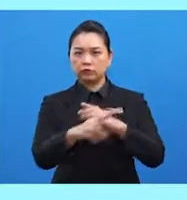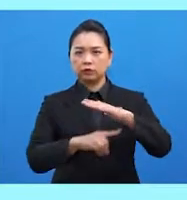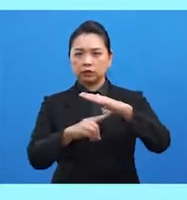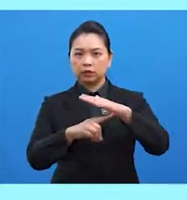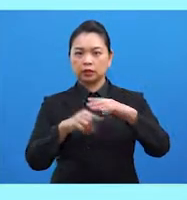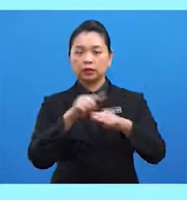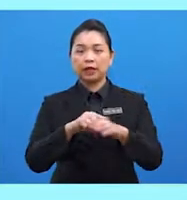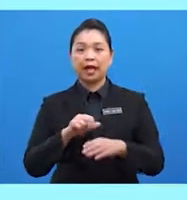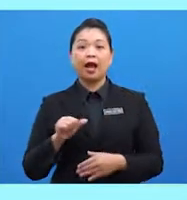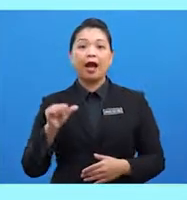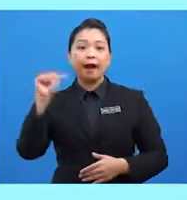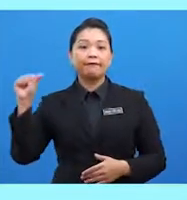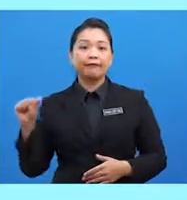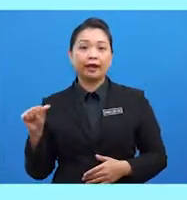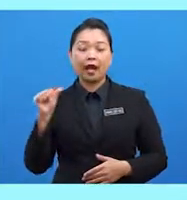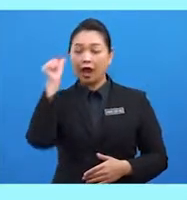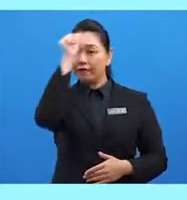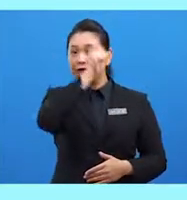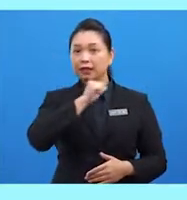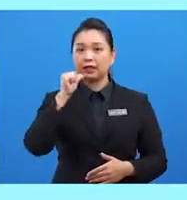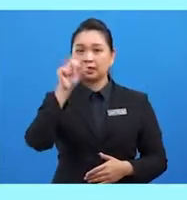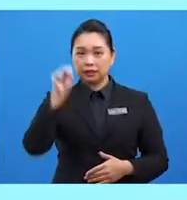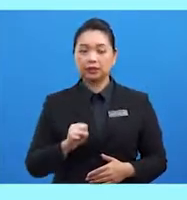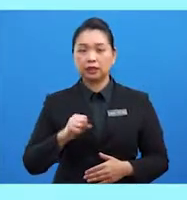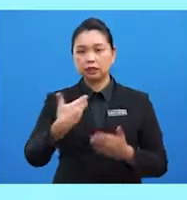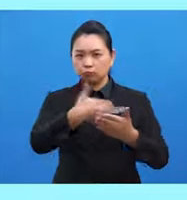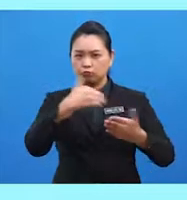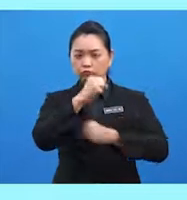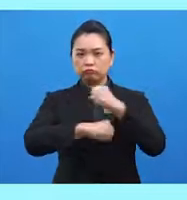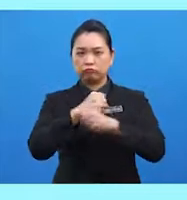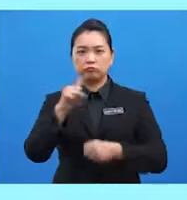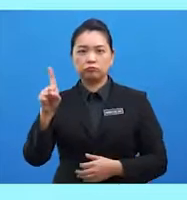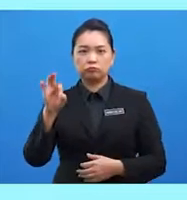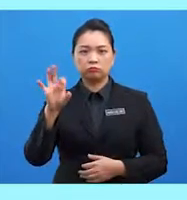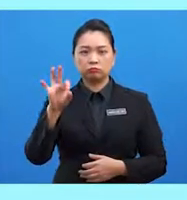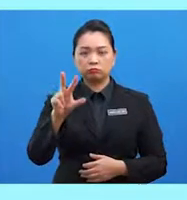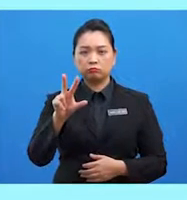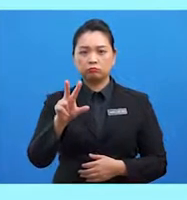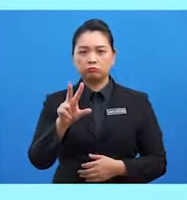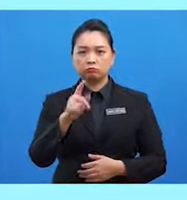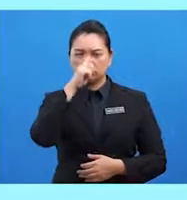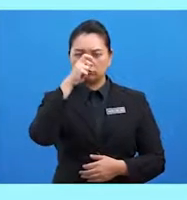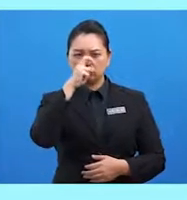sebelum tahun 1993. Tegas dalam usaha mengatasi masalah keganasan